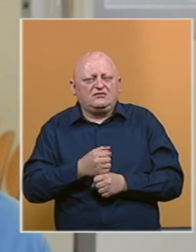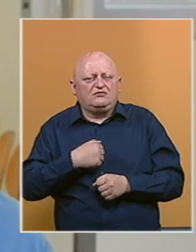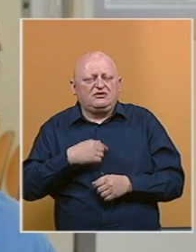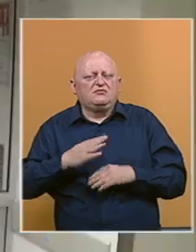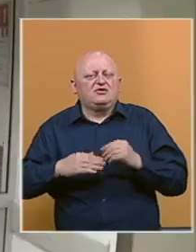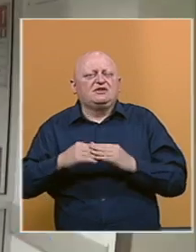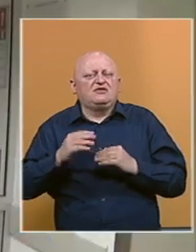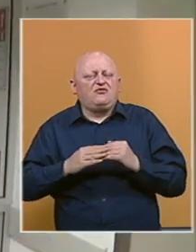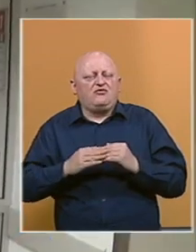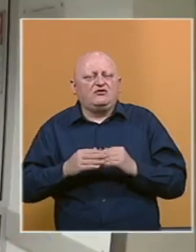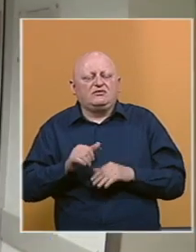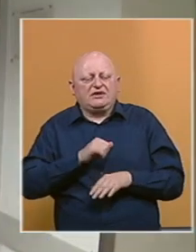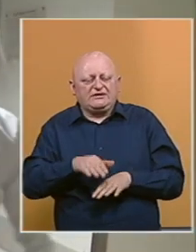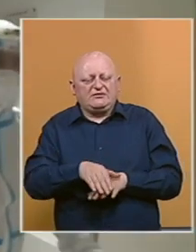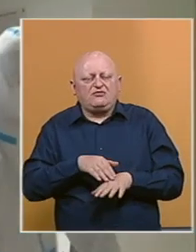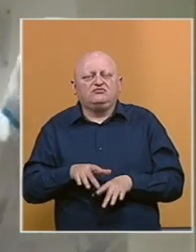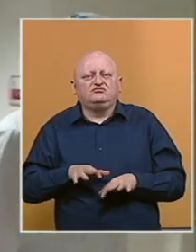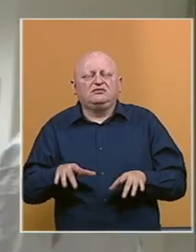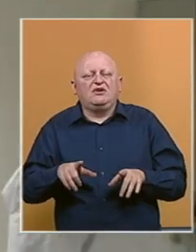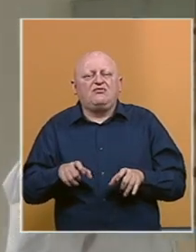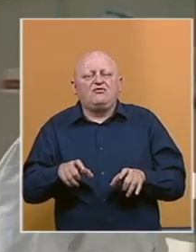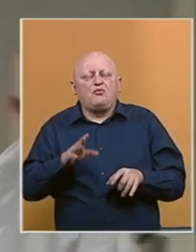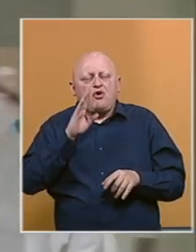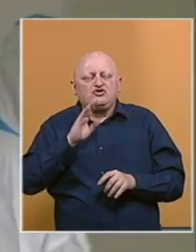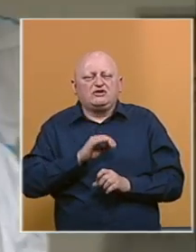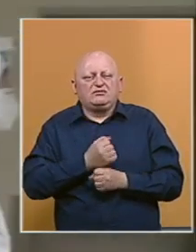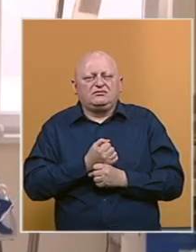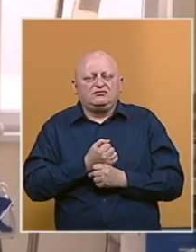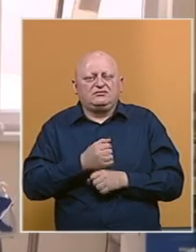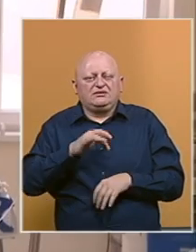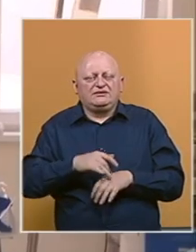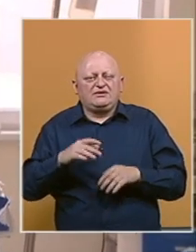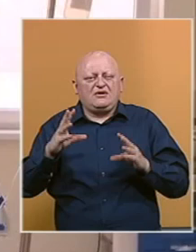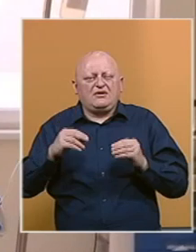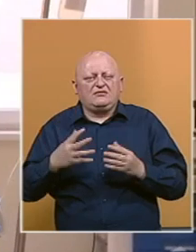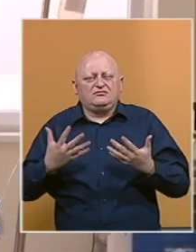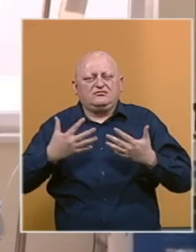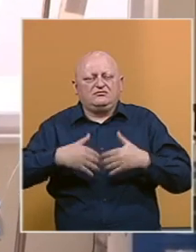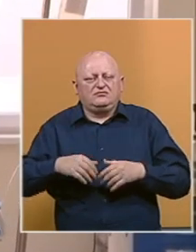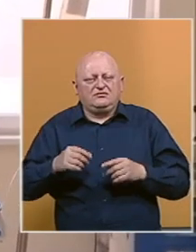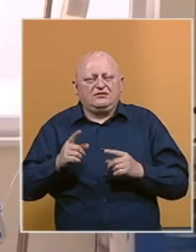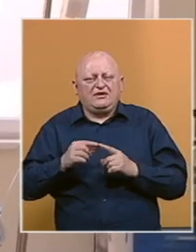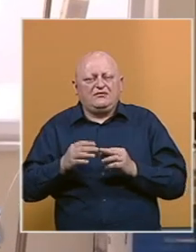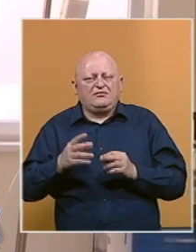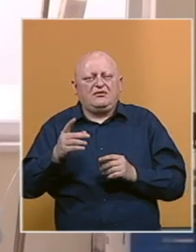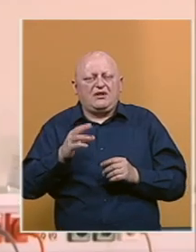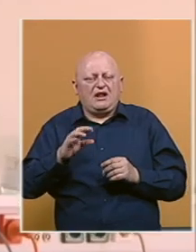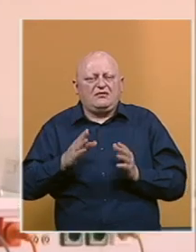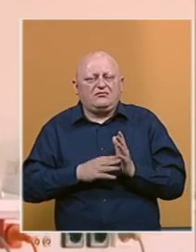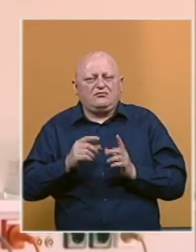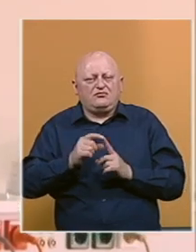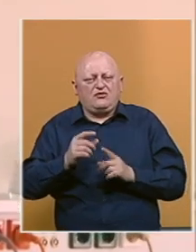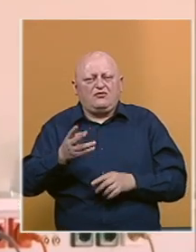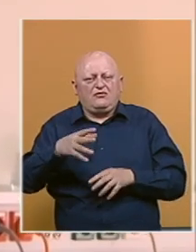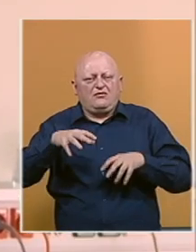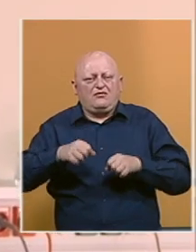sada zadovoljni. Na samom početku pandemije koronavirusa u BiH i sredinom marta kompanije TRB i Elvaco MedPro u